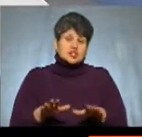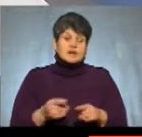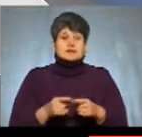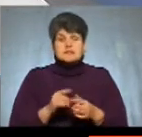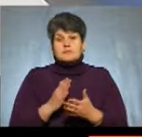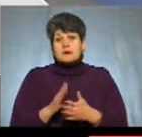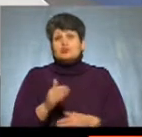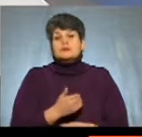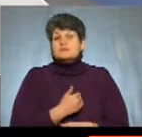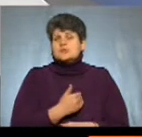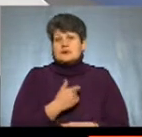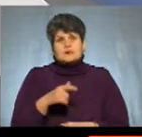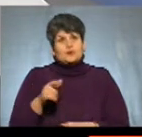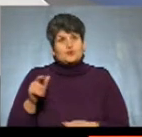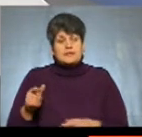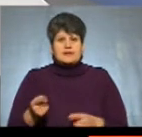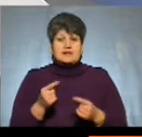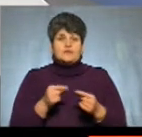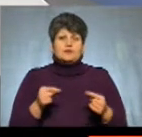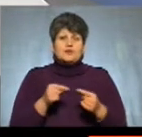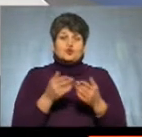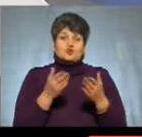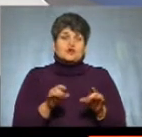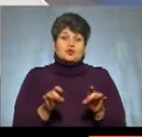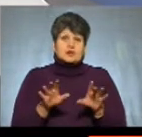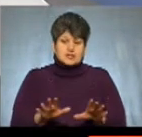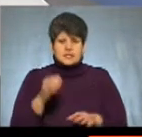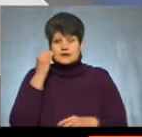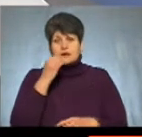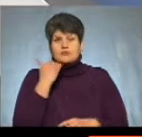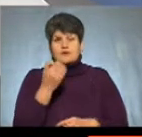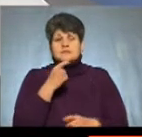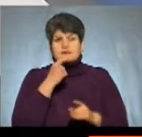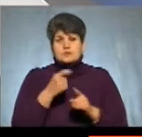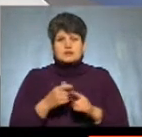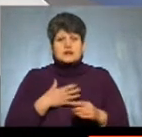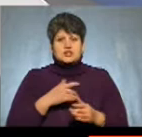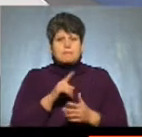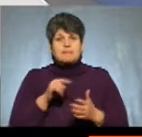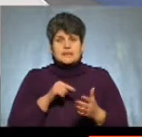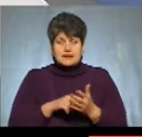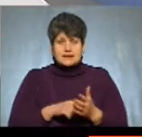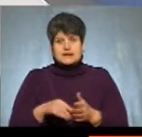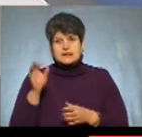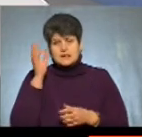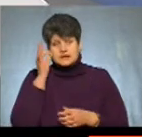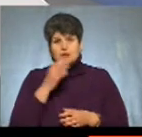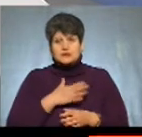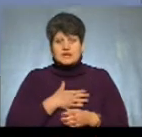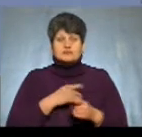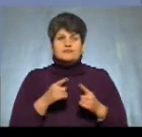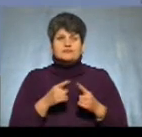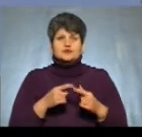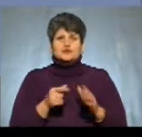бути з волі людей і відповідно до їхнього рішення. Тож, дякую вам за відповіді на наші запитання. І нагадаю, у нашій студії був